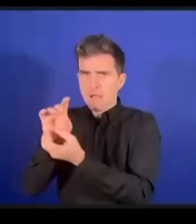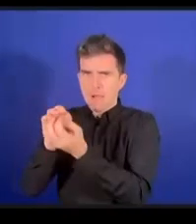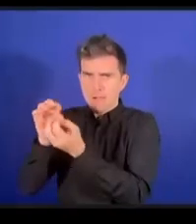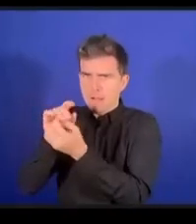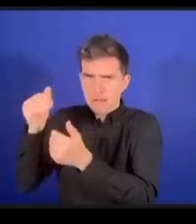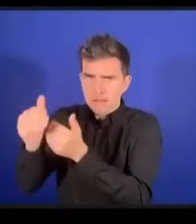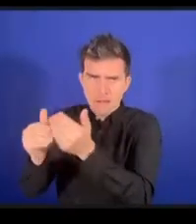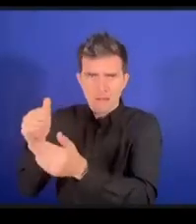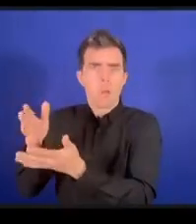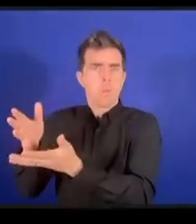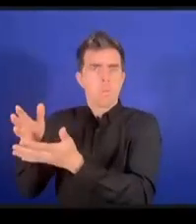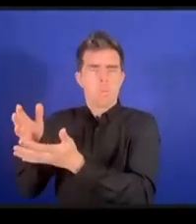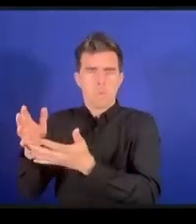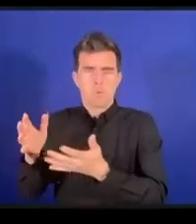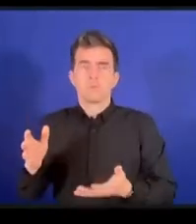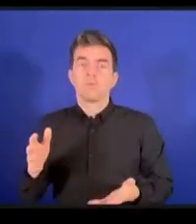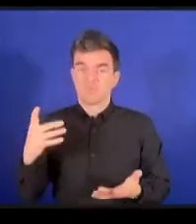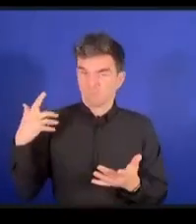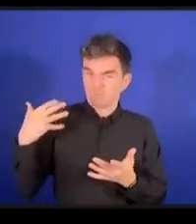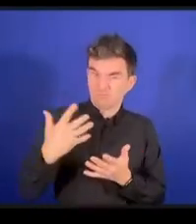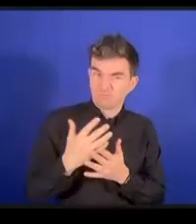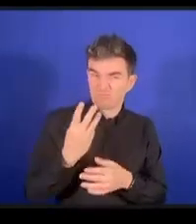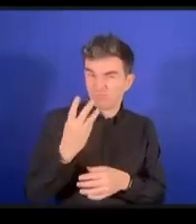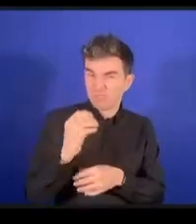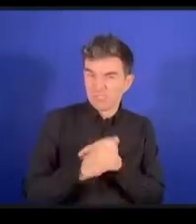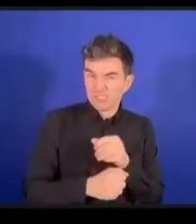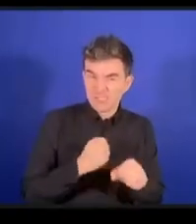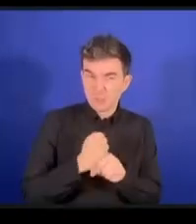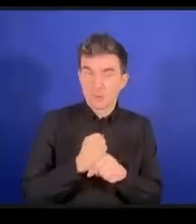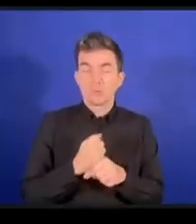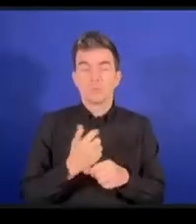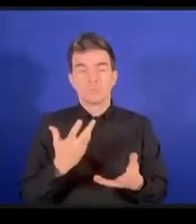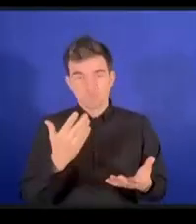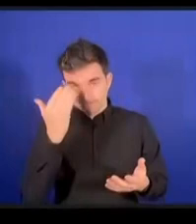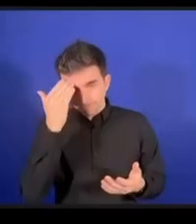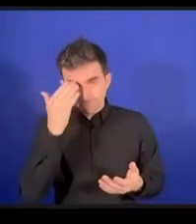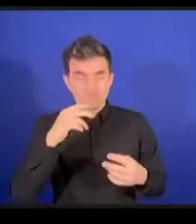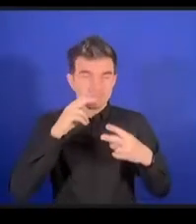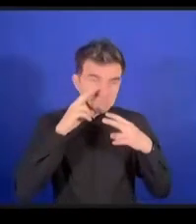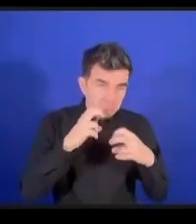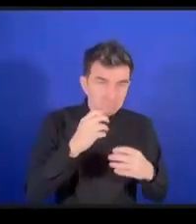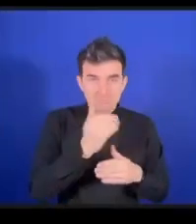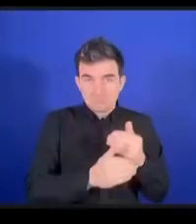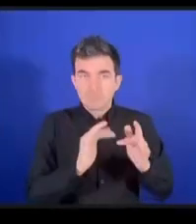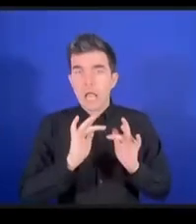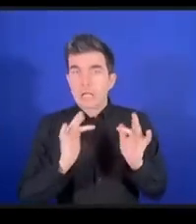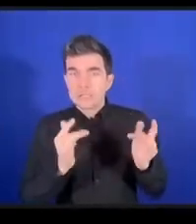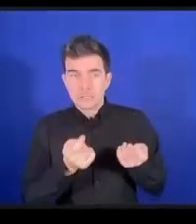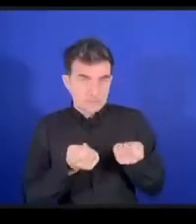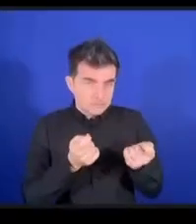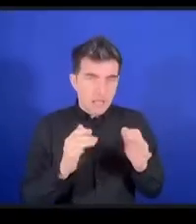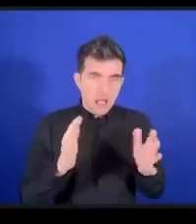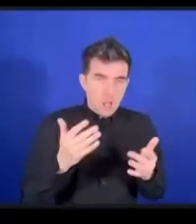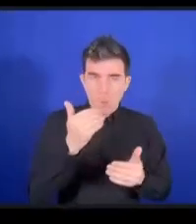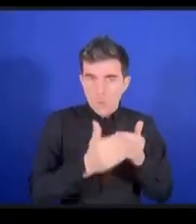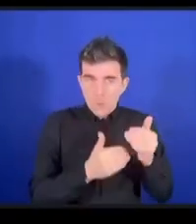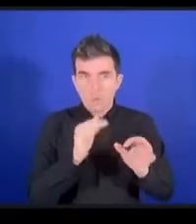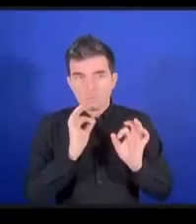ーネットガバナンスに関する30年間の経験を教訓を生かすべきですそしてマルチステークホルダーの